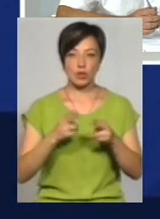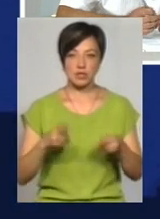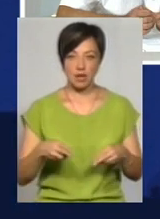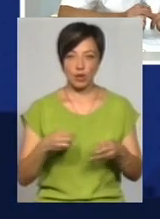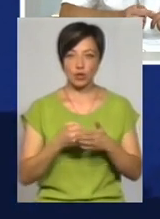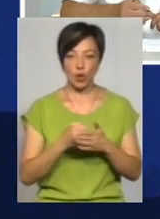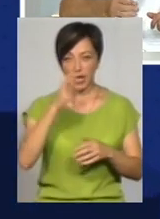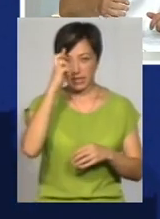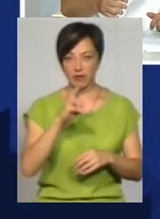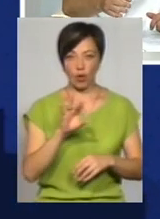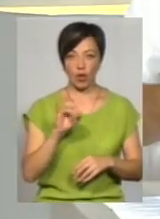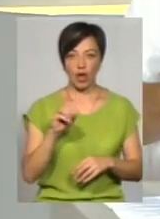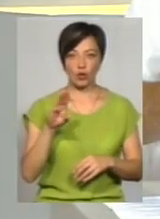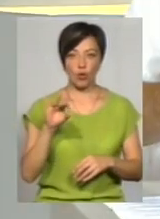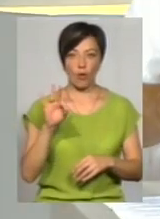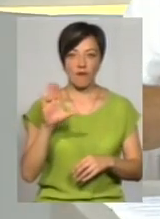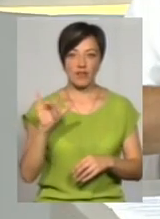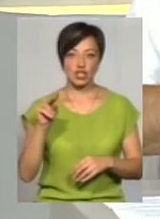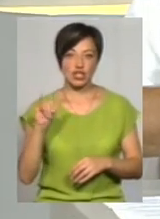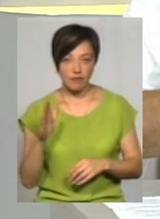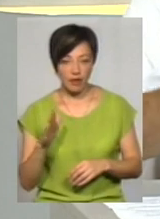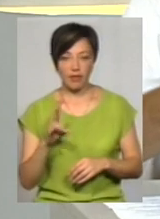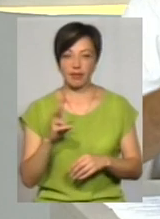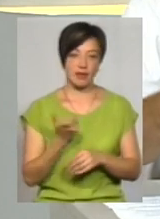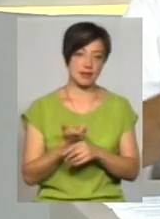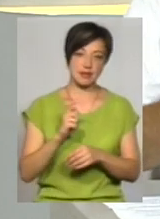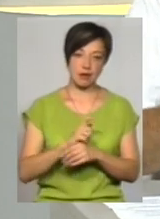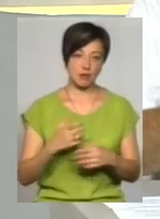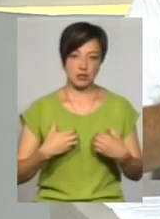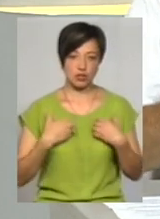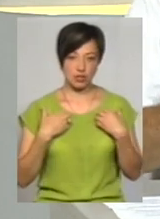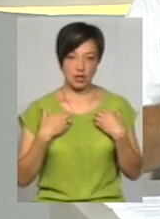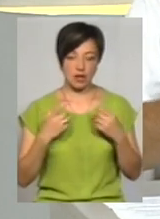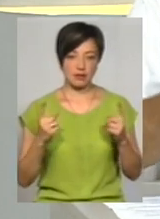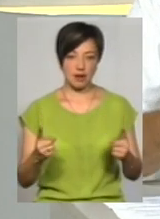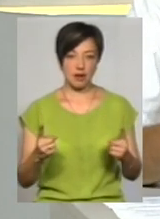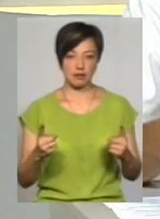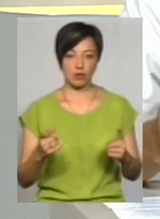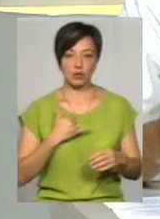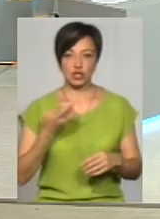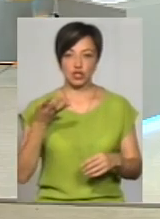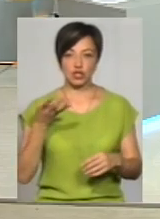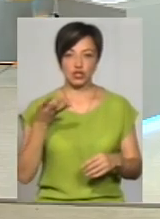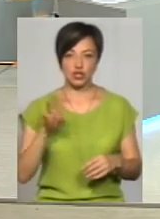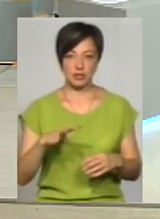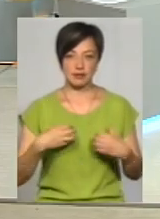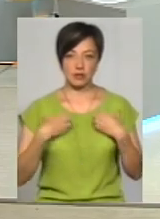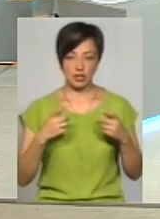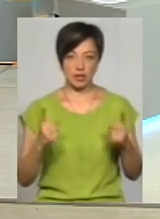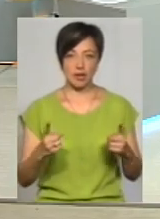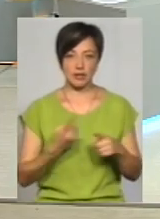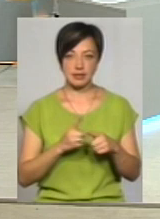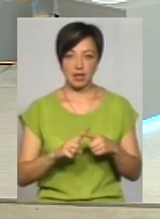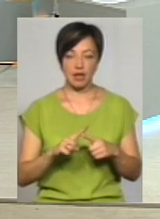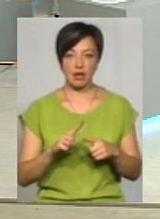-Каратовичів. Тобто, не сама страшна ділянка. У нас є таких 4 страшних ділянки. Це